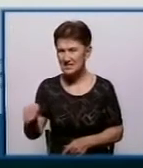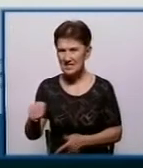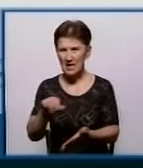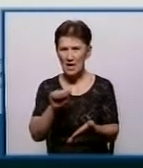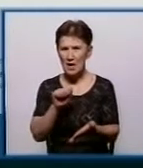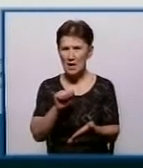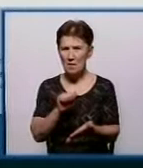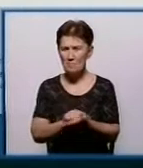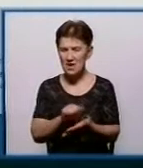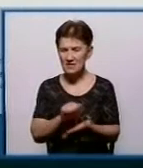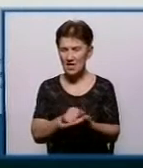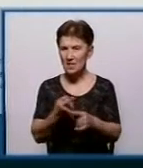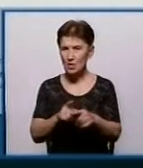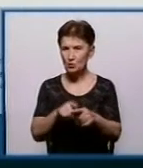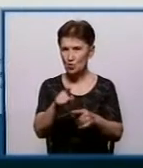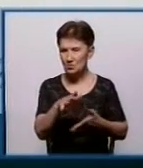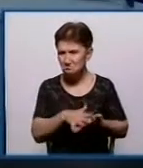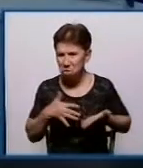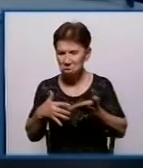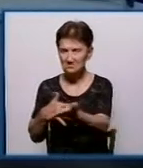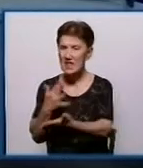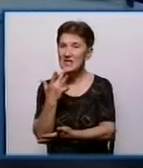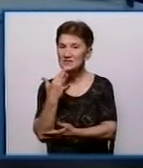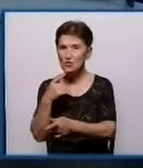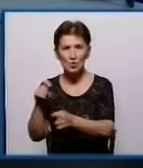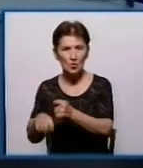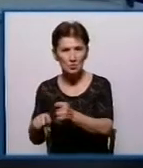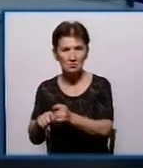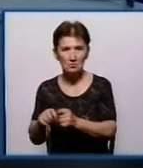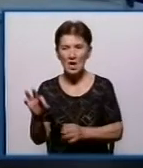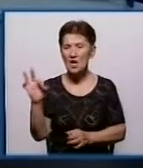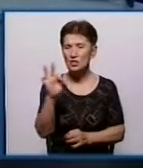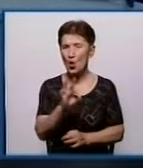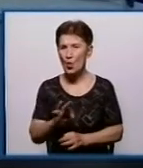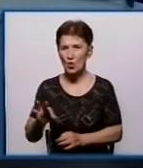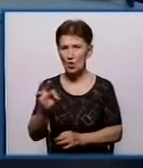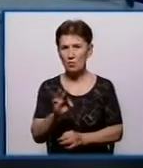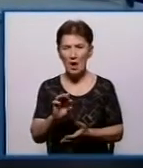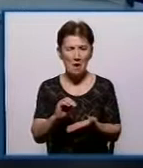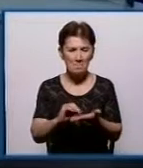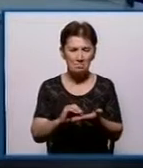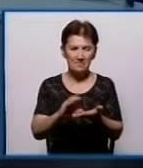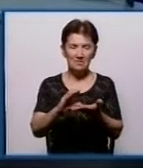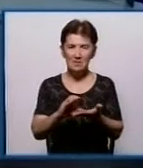Дніпро-Кіровоград подавало в Національну комісію, з нульовою рентабельністю. Тобто, прибутку – нуль.